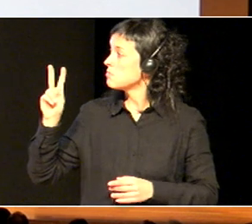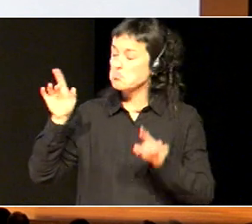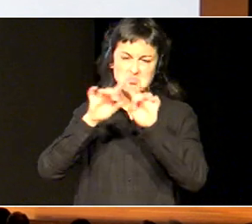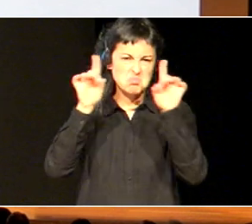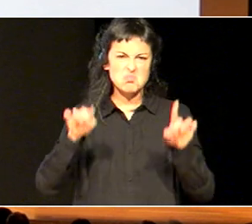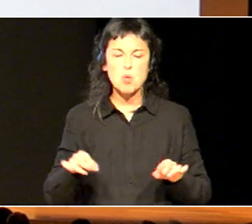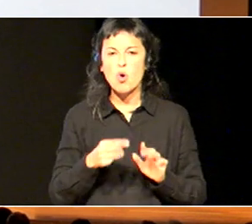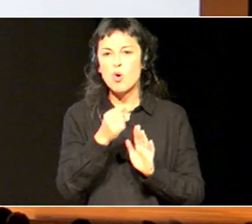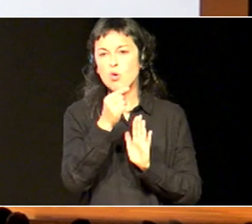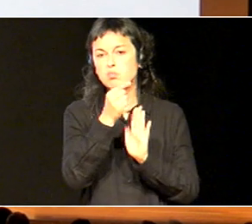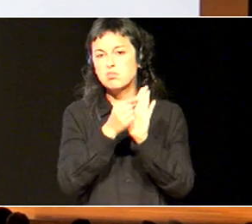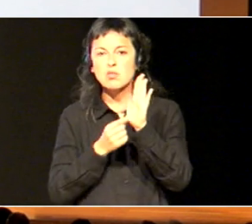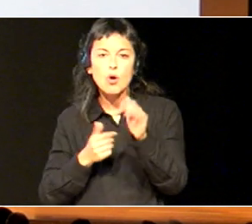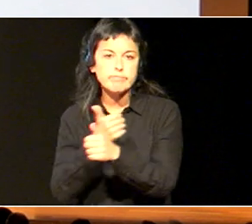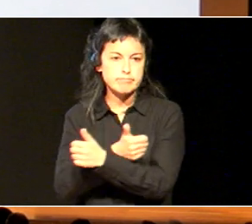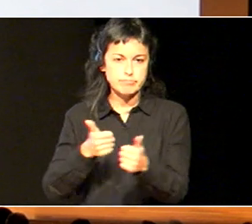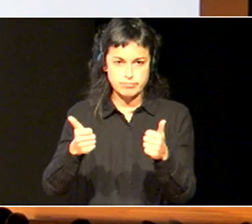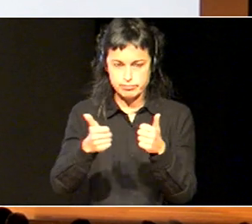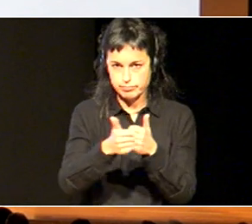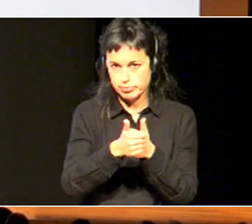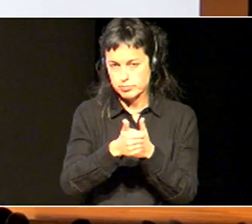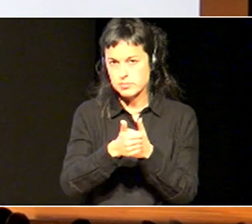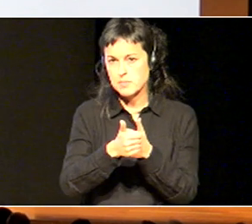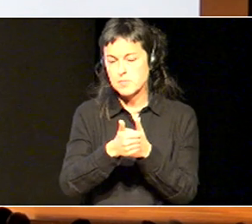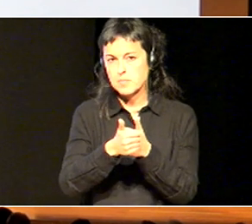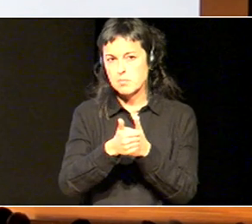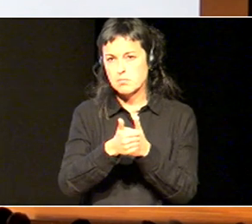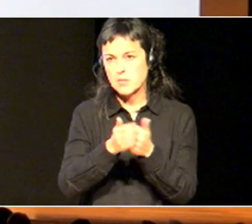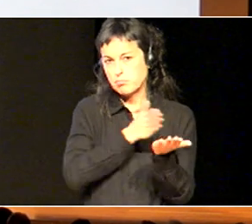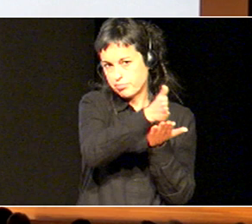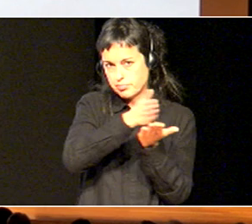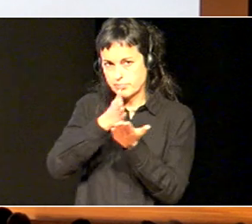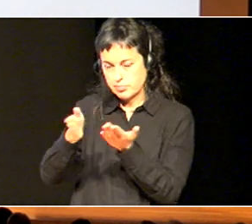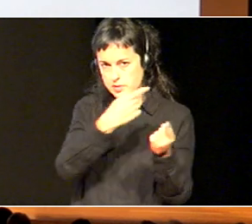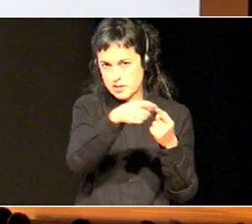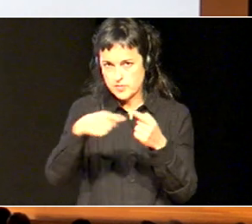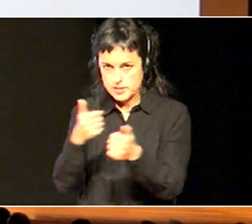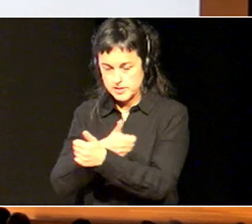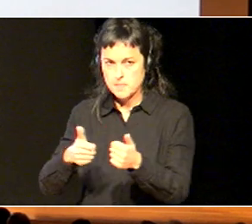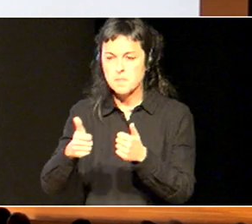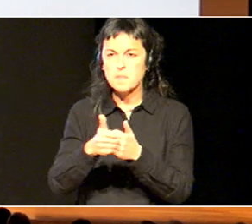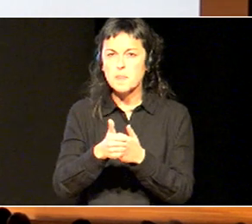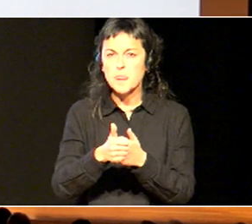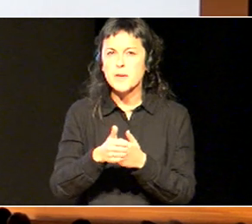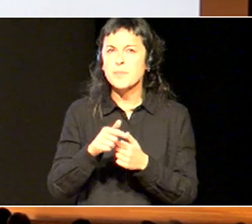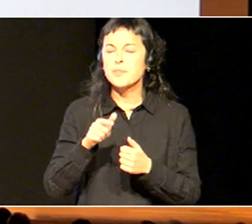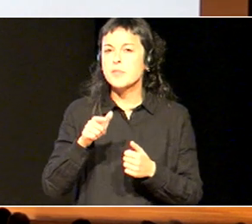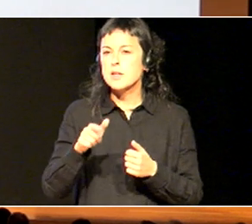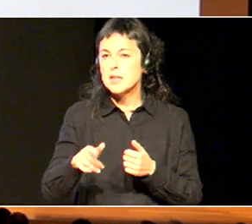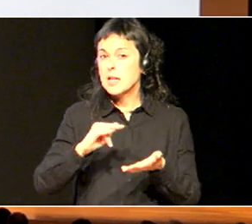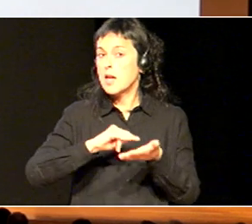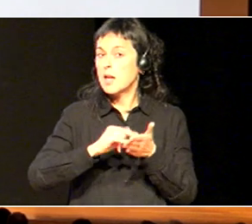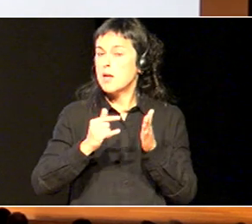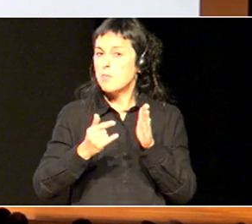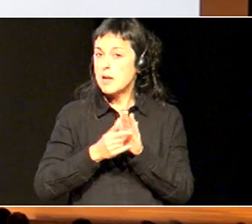lehentasun bezala, ba, lerro dezberdinak, eta bai, egin zen, Obekuntza plan hori,